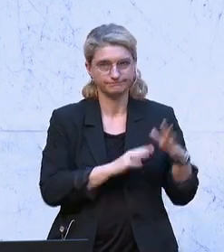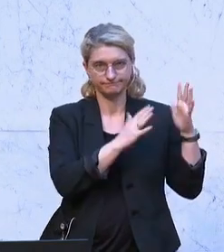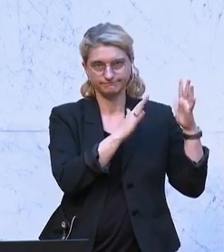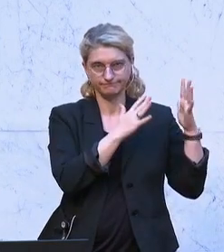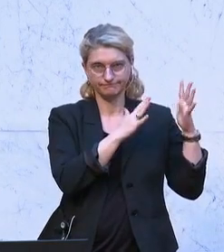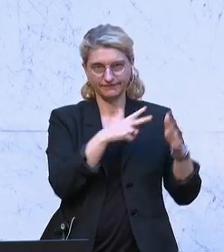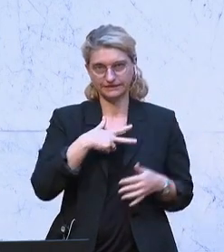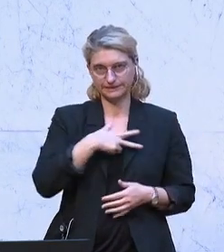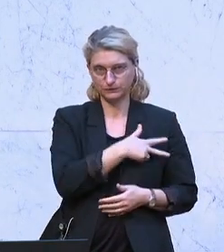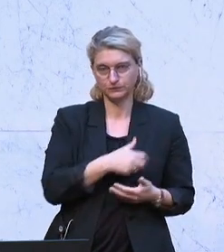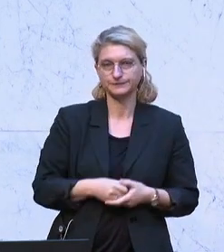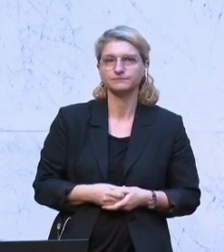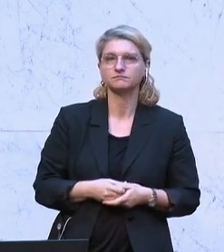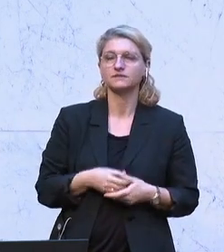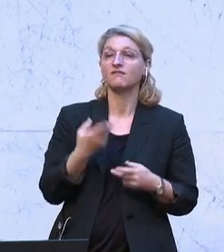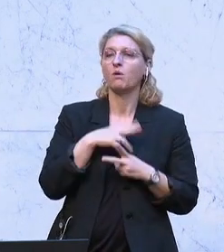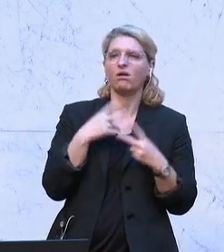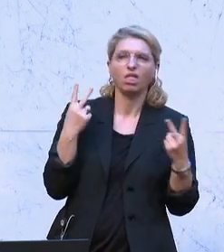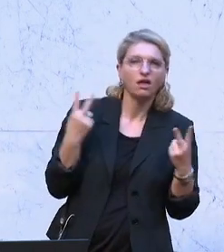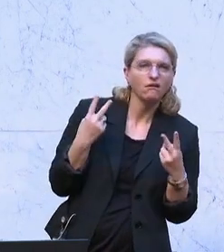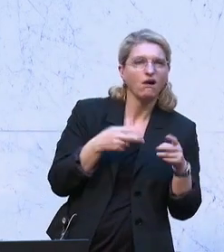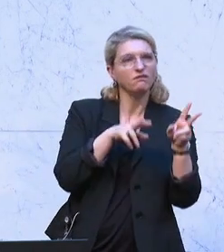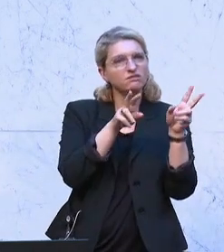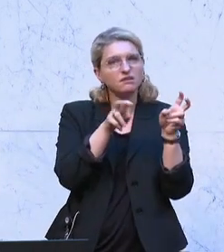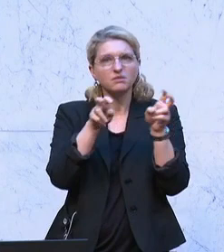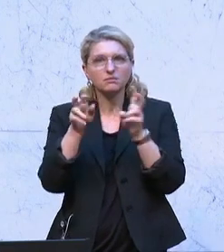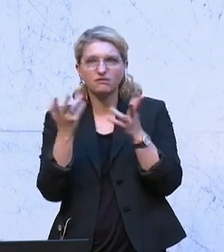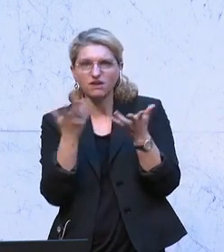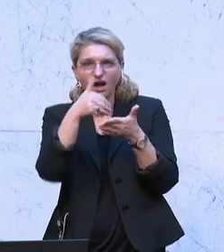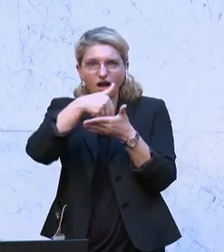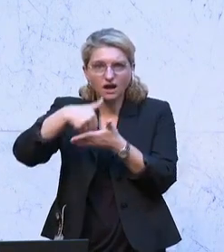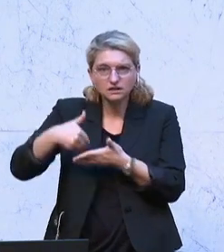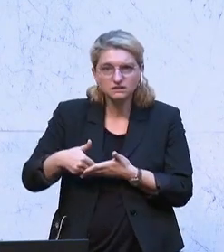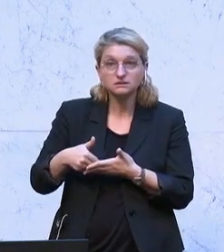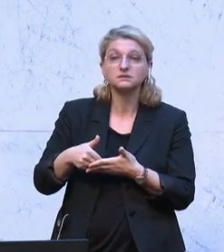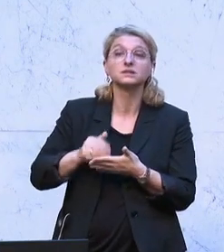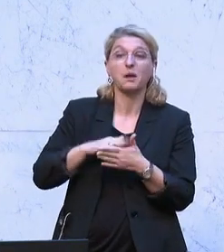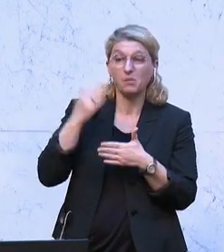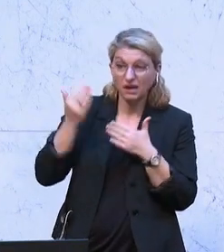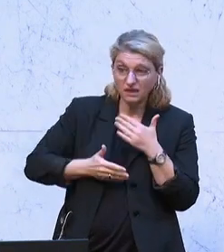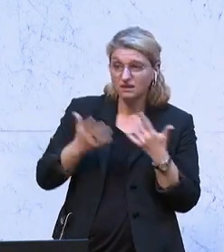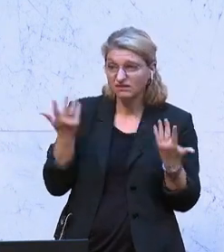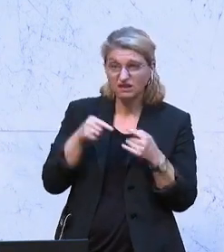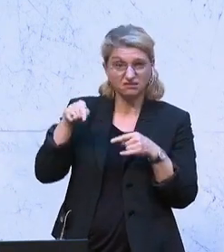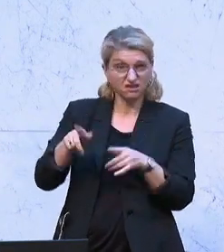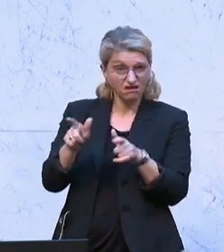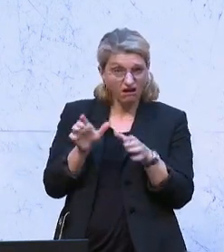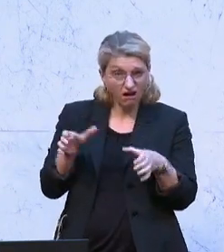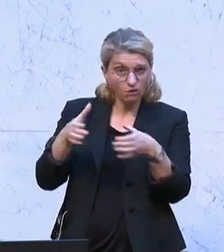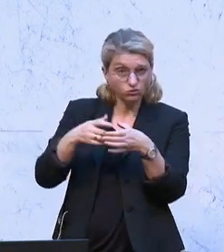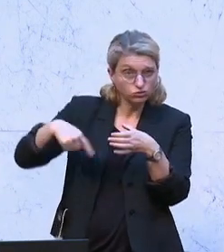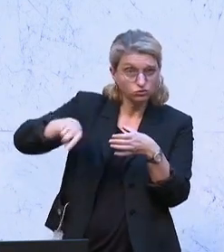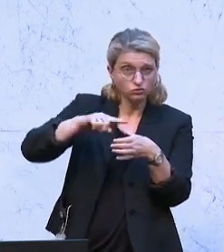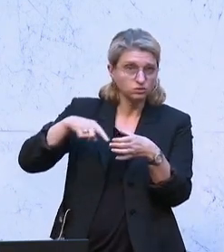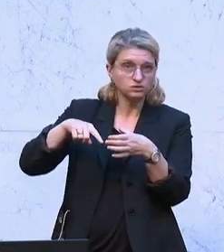Weil egal, um welches Thema es sich handelt, letztendlich wird in diesem Ausschuss am